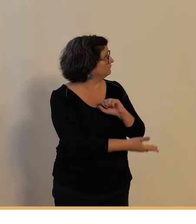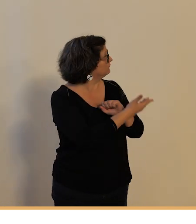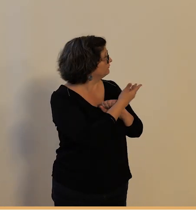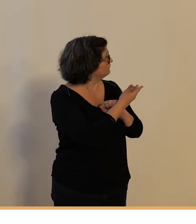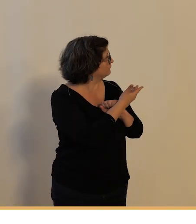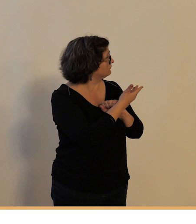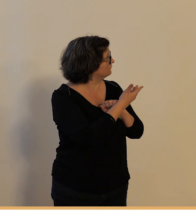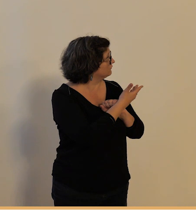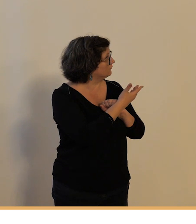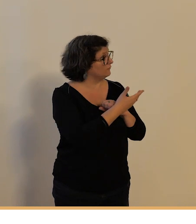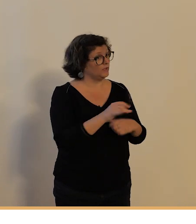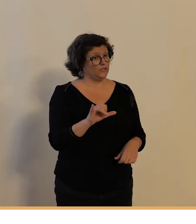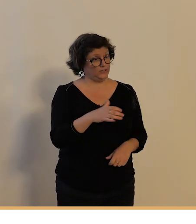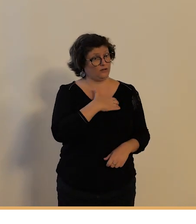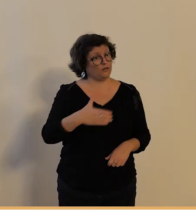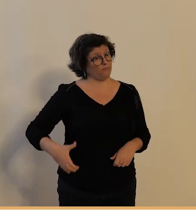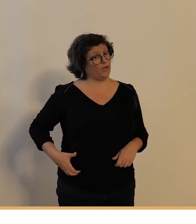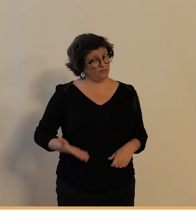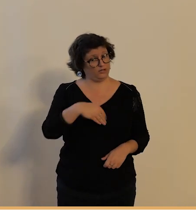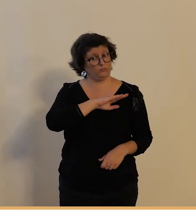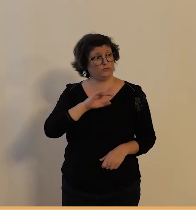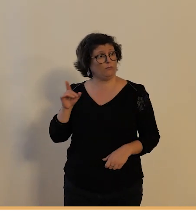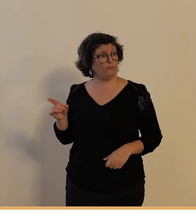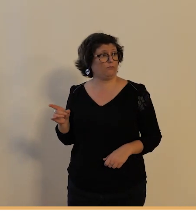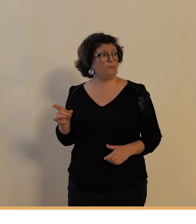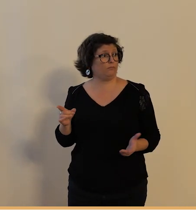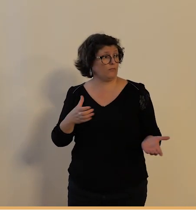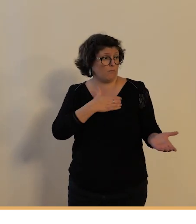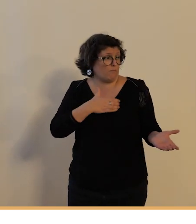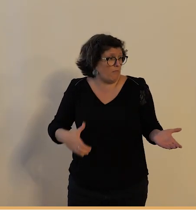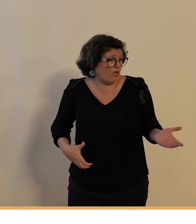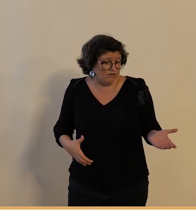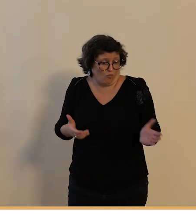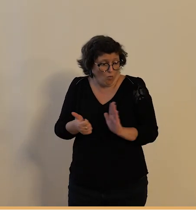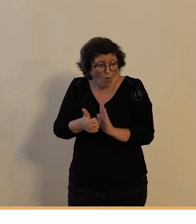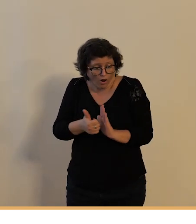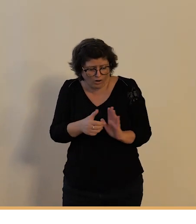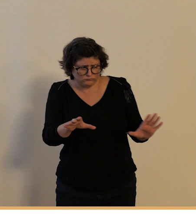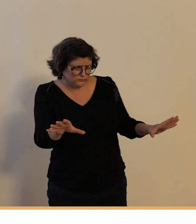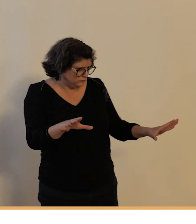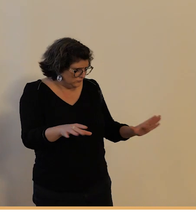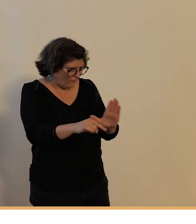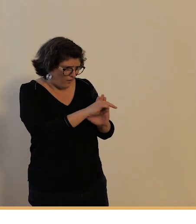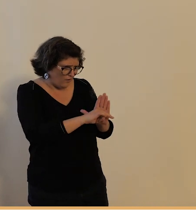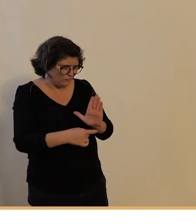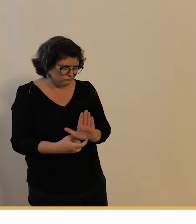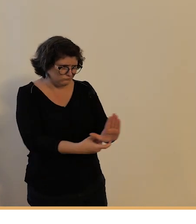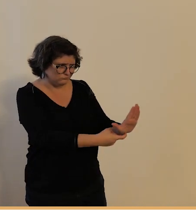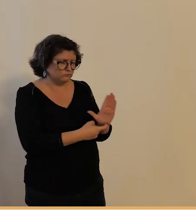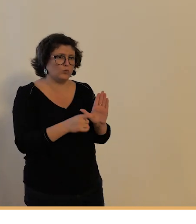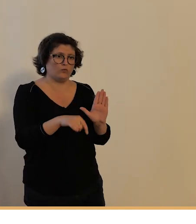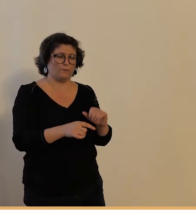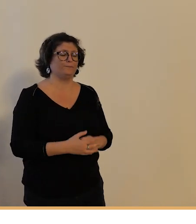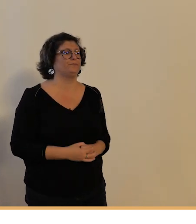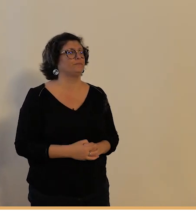publiques relève de l'autorité du maire c'est une compétence municipale les premières mesures